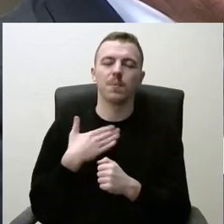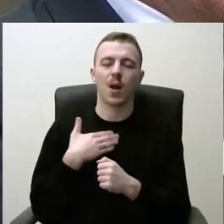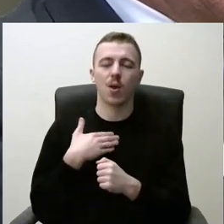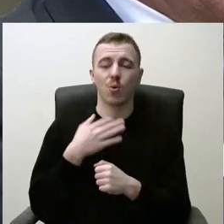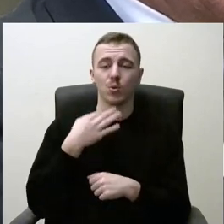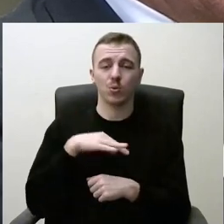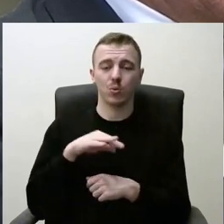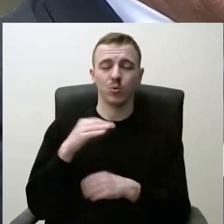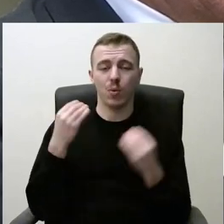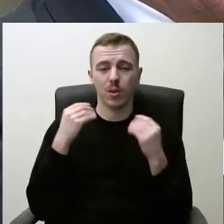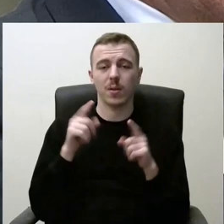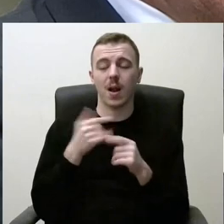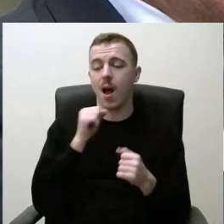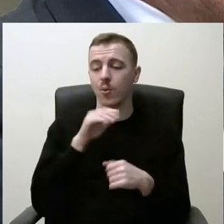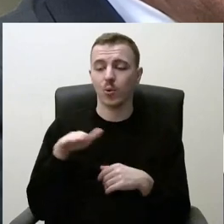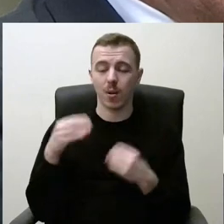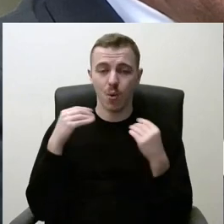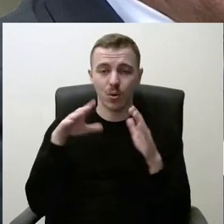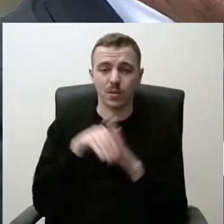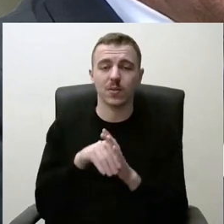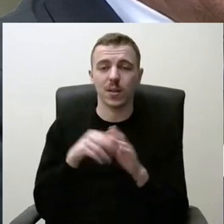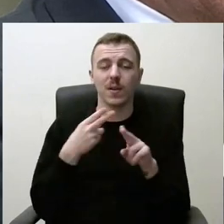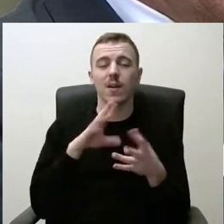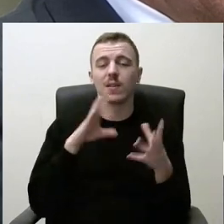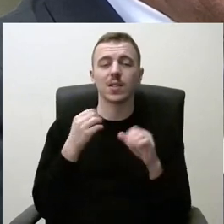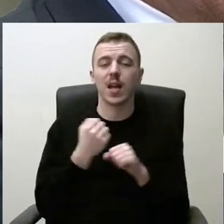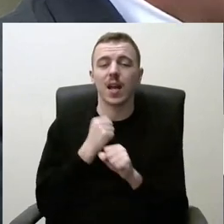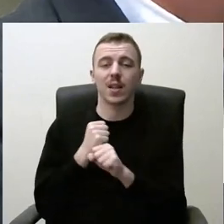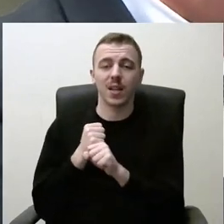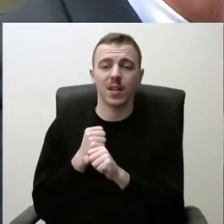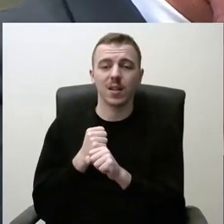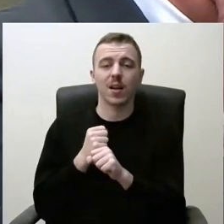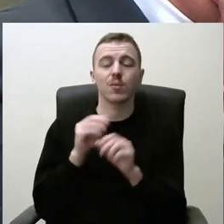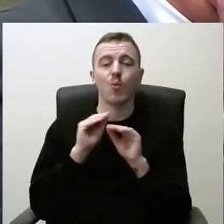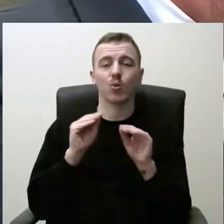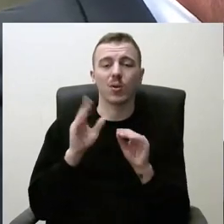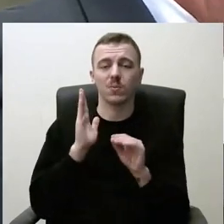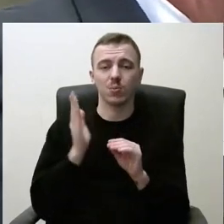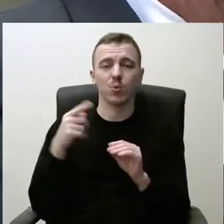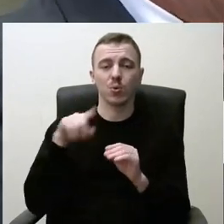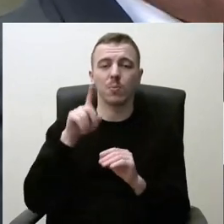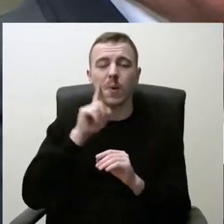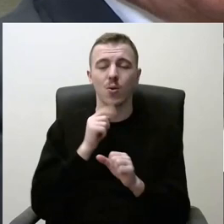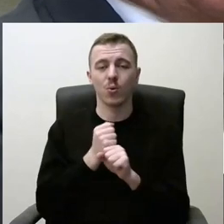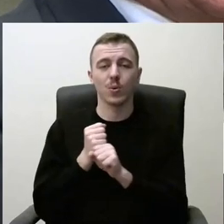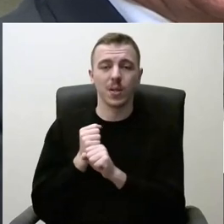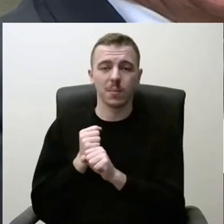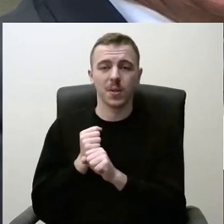mokys yra nukai mokosi, tai viską reikia daryti, kad mokytojams būtų patogu dirbti,